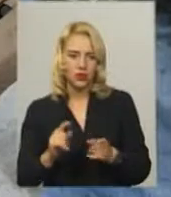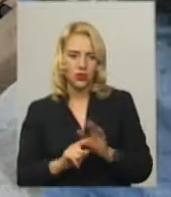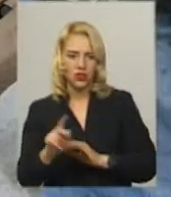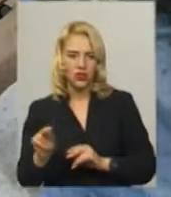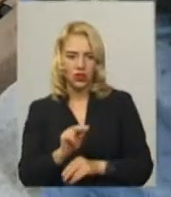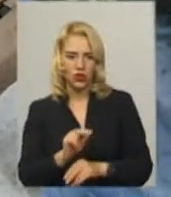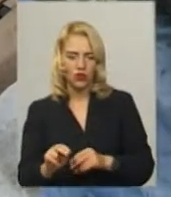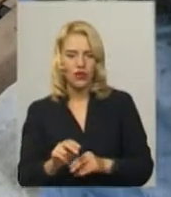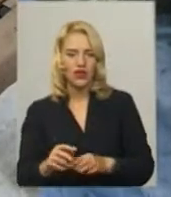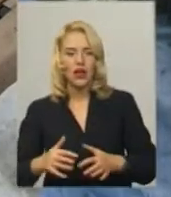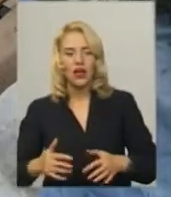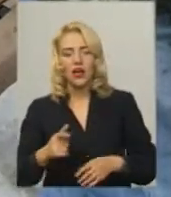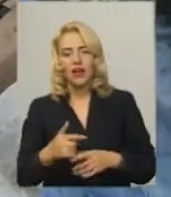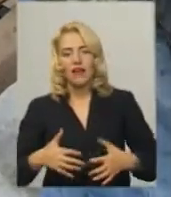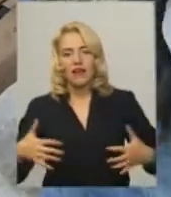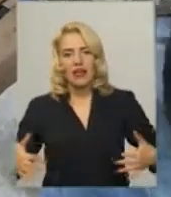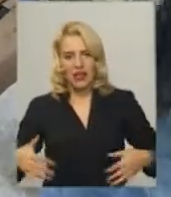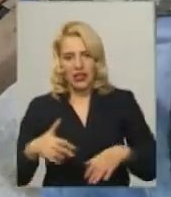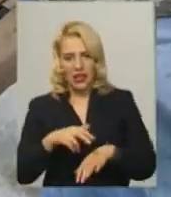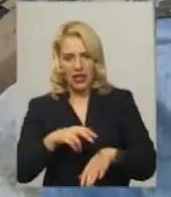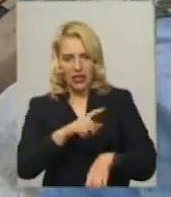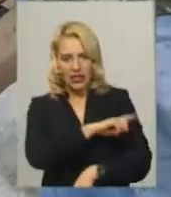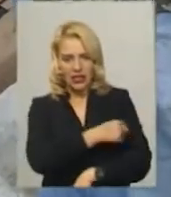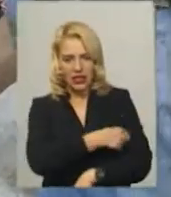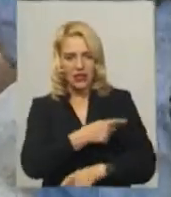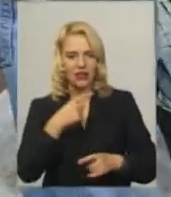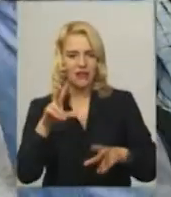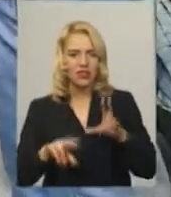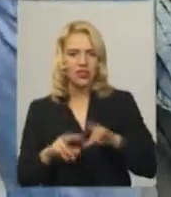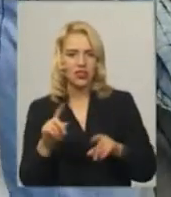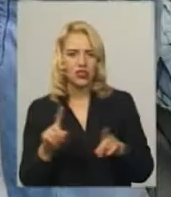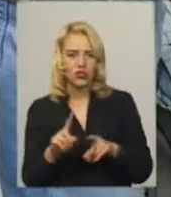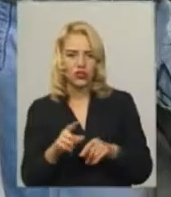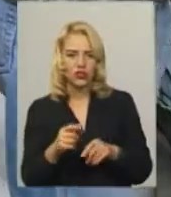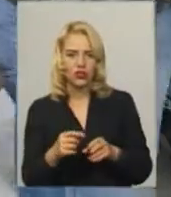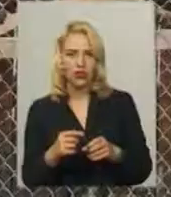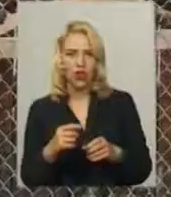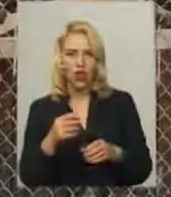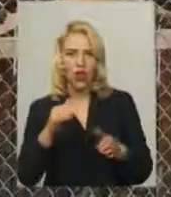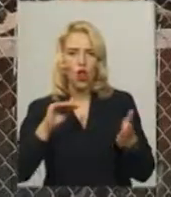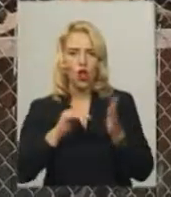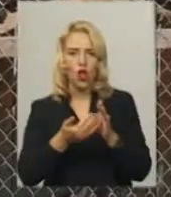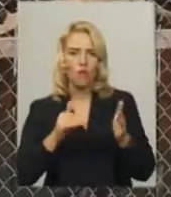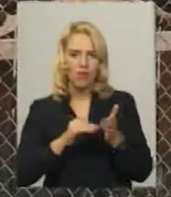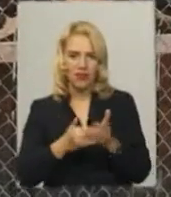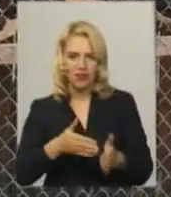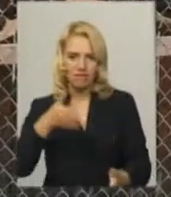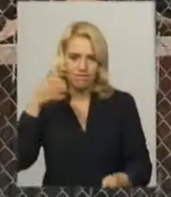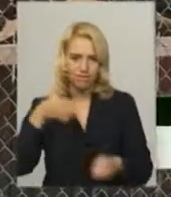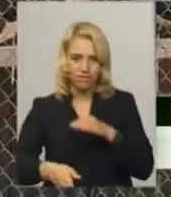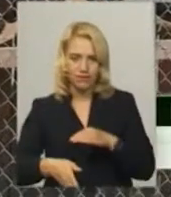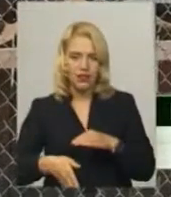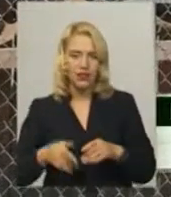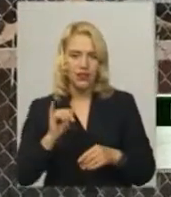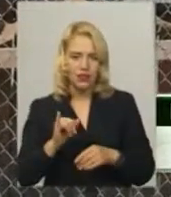Ветеринарний лікар Кирило Чумаков розповідає, оглянувши птаха, вважає, що покалічили його лопатою. Відрубані вони були лопатою і